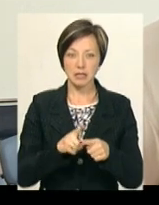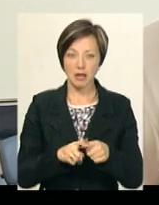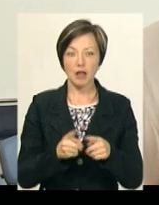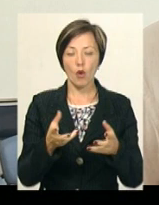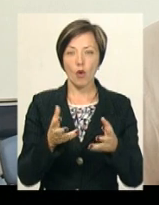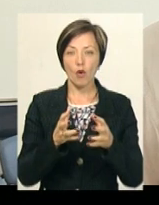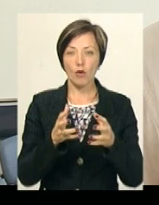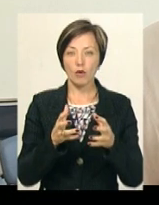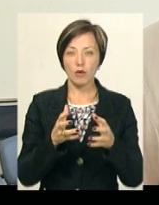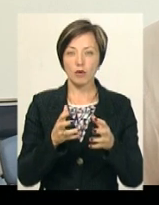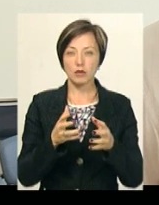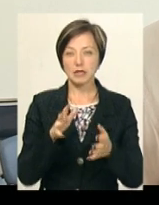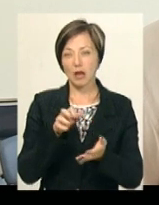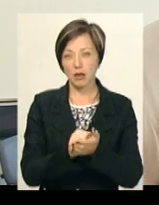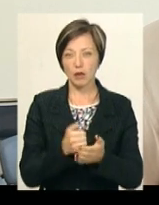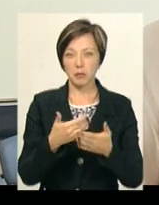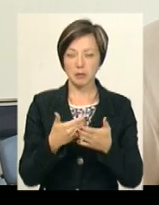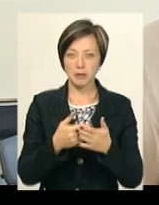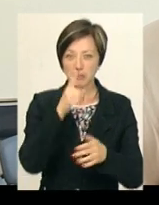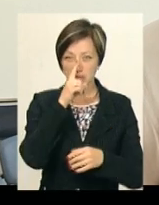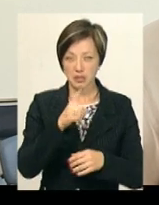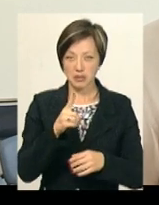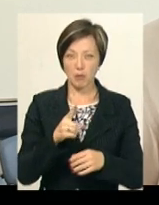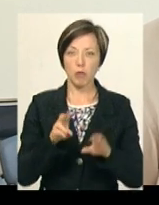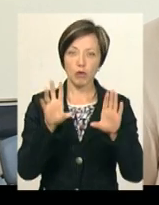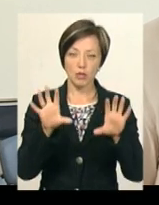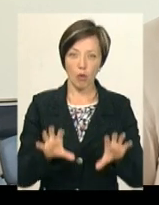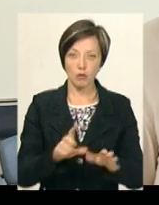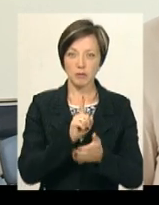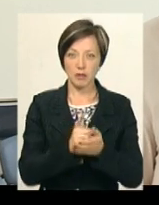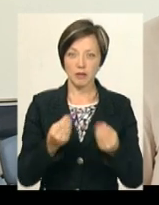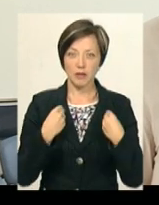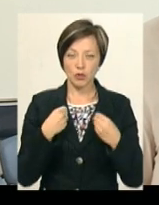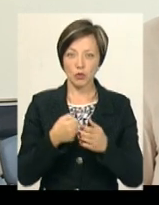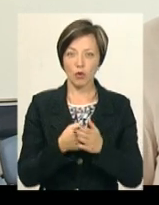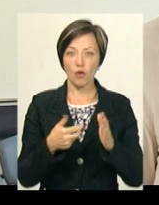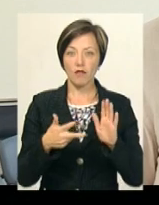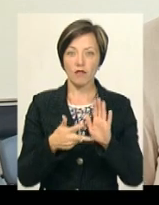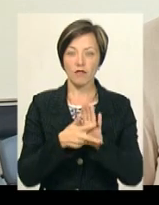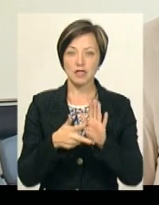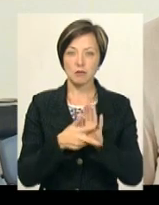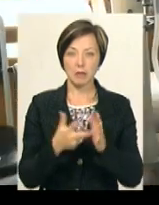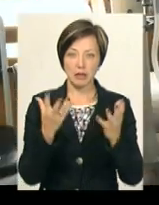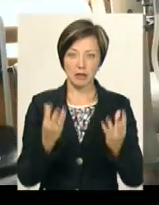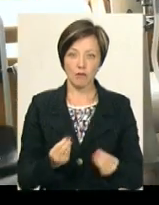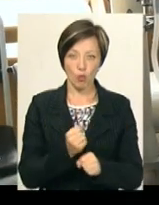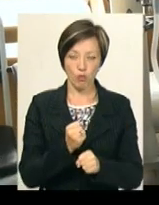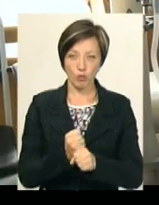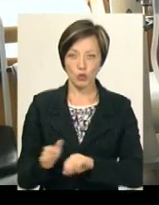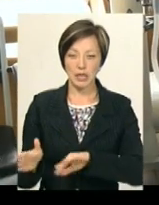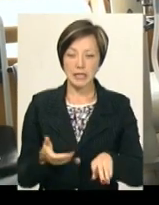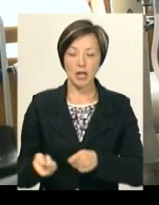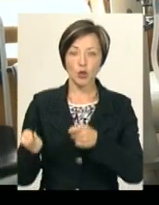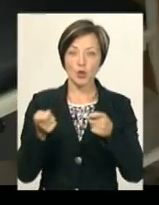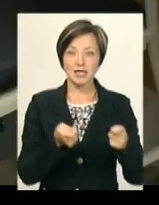Отримання його зайняло майже місяць, хоча по закону вони нам зобов'язані були видати його до 8 робочих днів. За доставку та